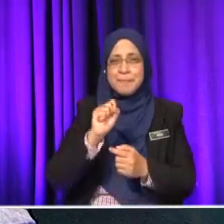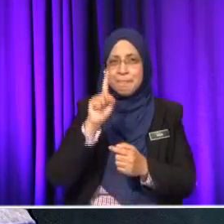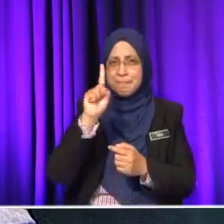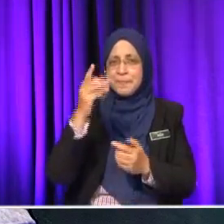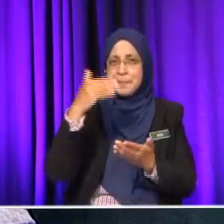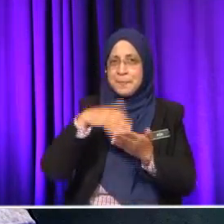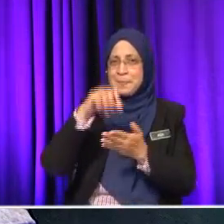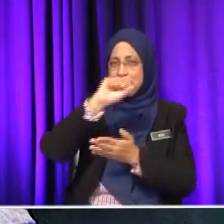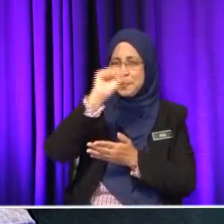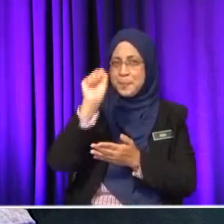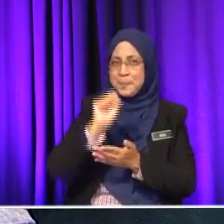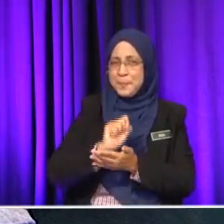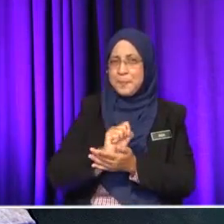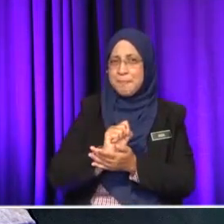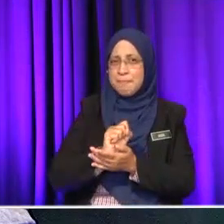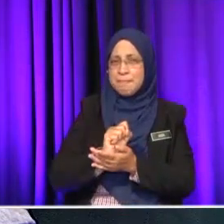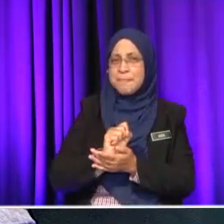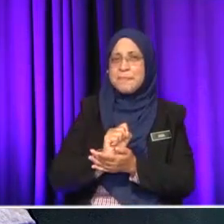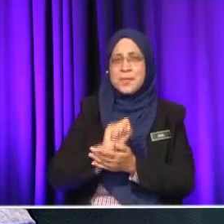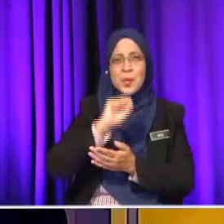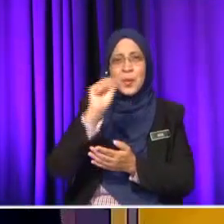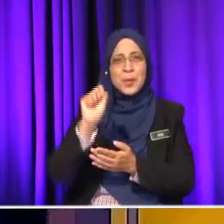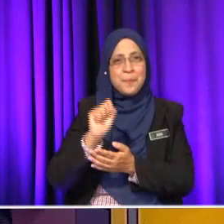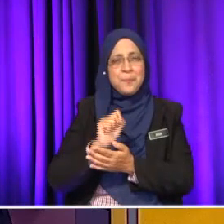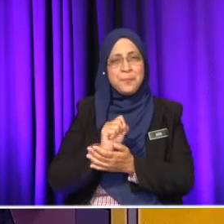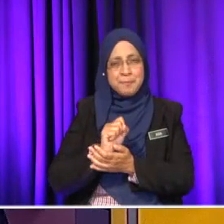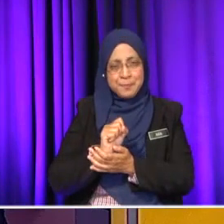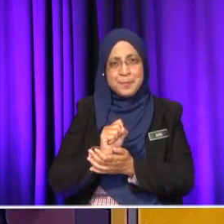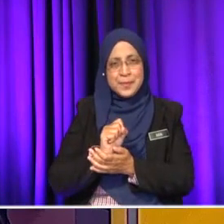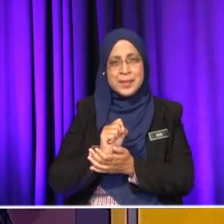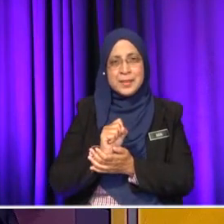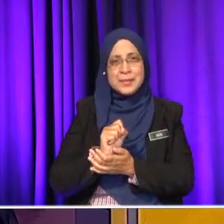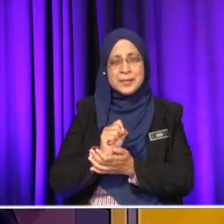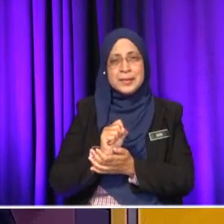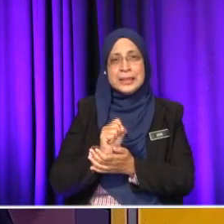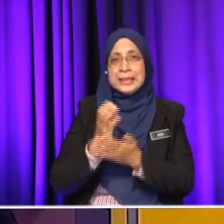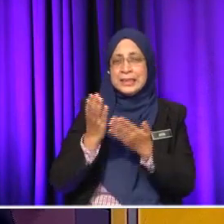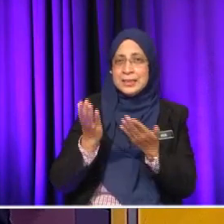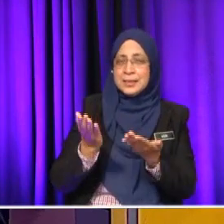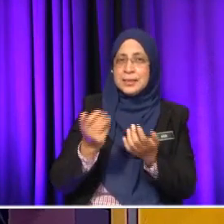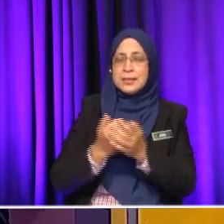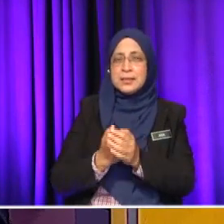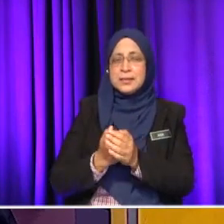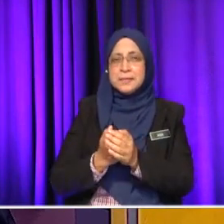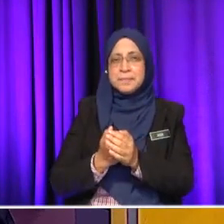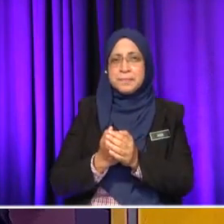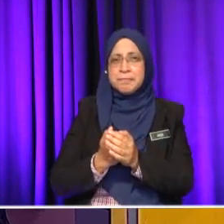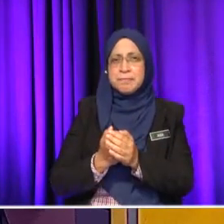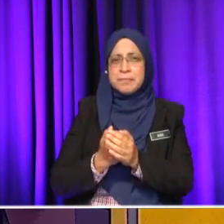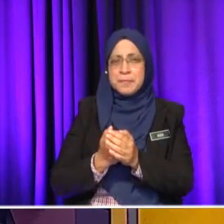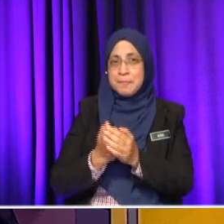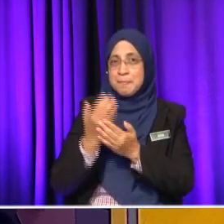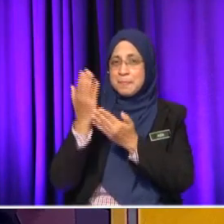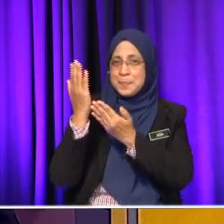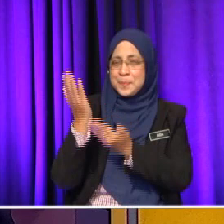ni ada satu lagi soalan. Okey. Kita ada soalan yang agak terakhir ke tak, saya boleh lupa dah kan. Okey, soalan ni soalan benar pelasu. Dia bentuk